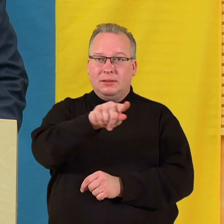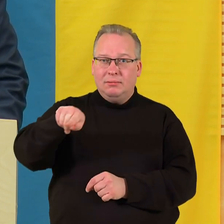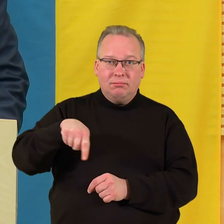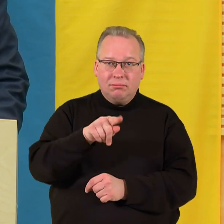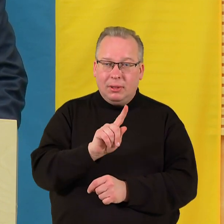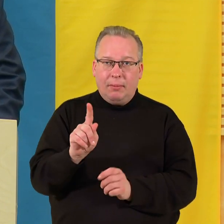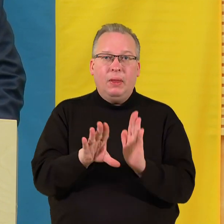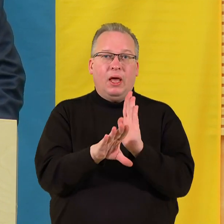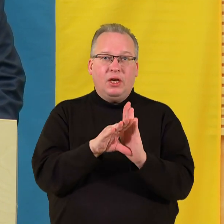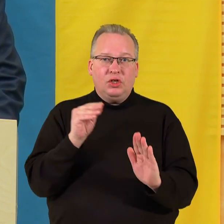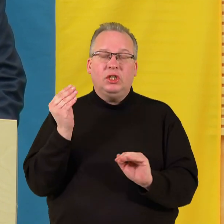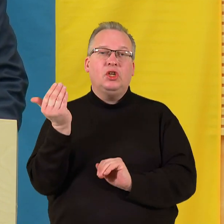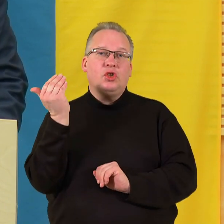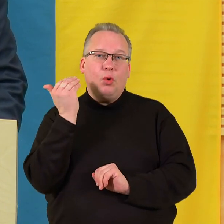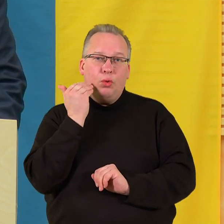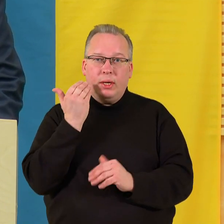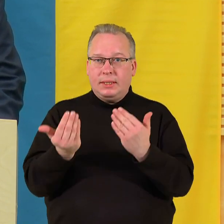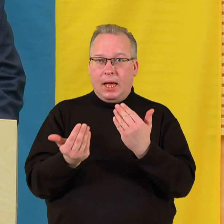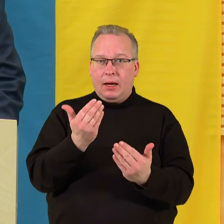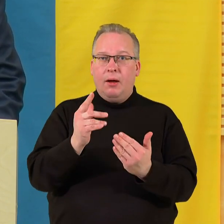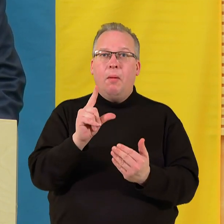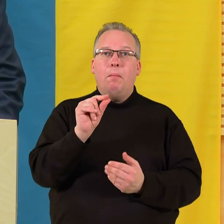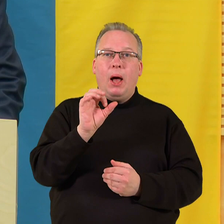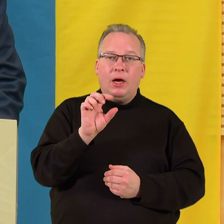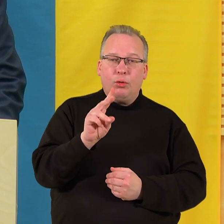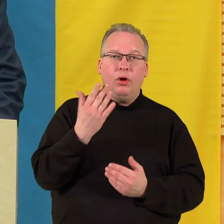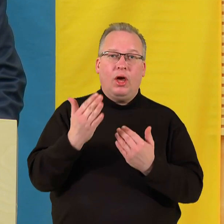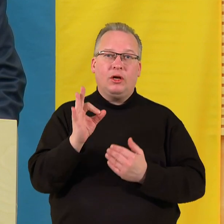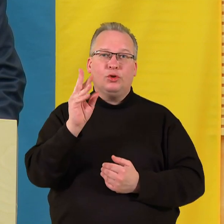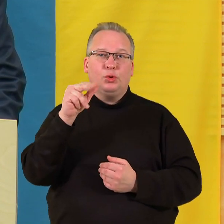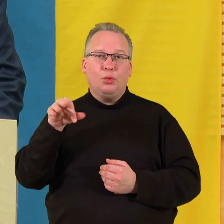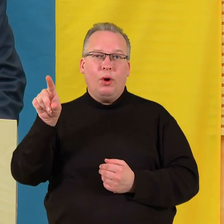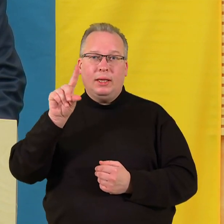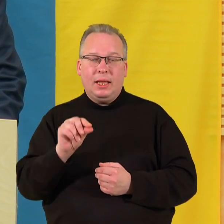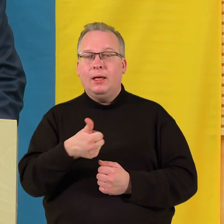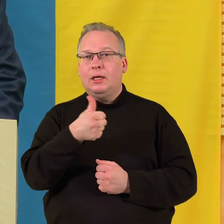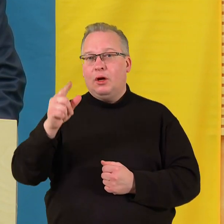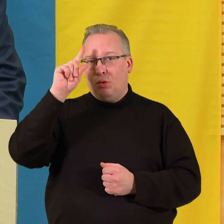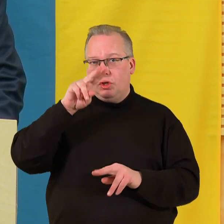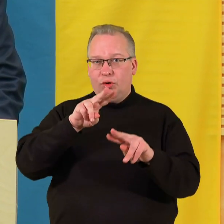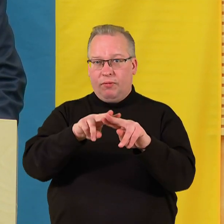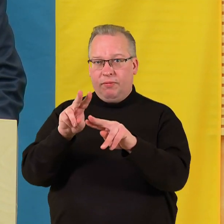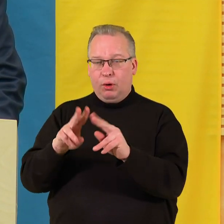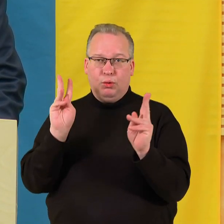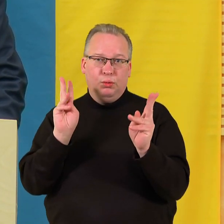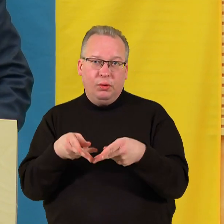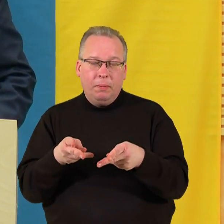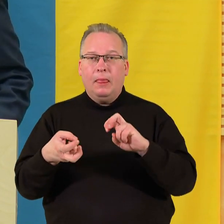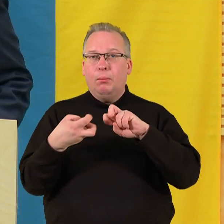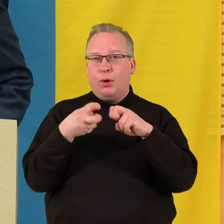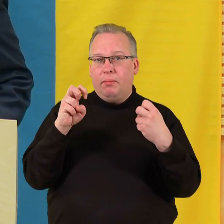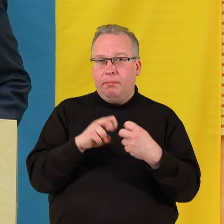išrinkti šiauliuose ar pakruoje ar skuode, geriau žino vietos poreikius, problemas,